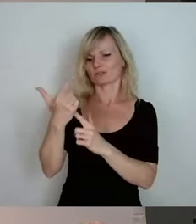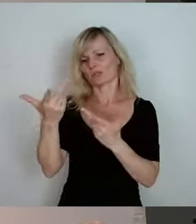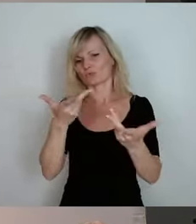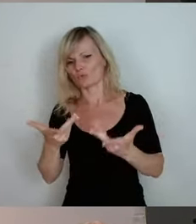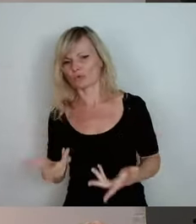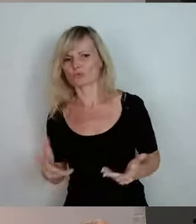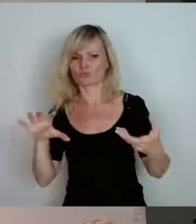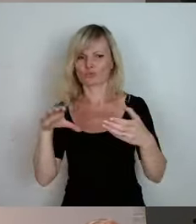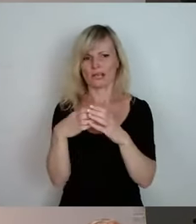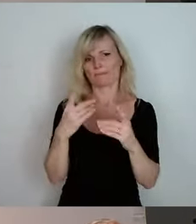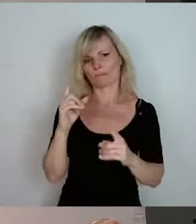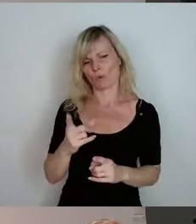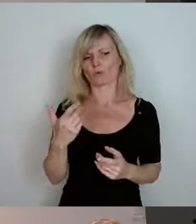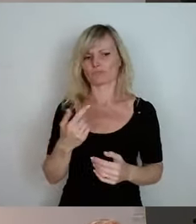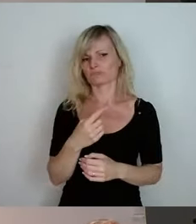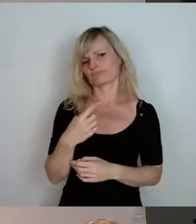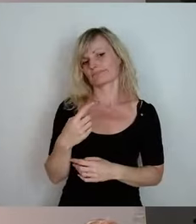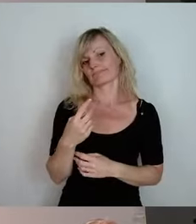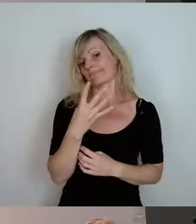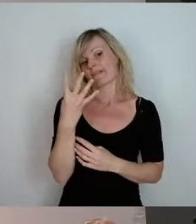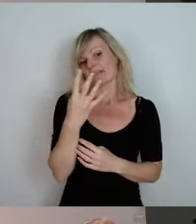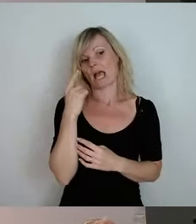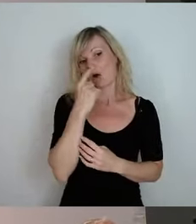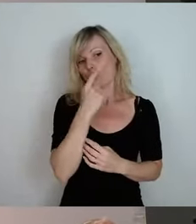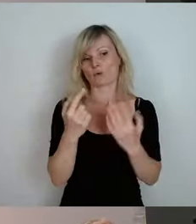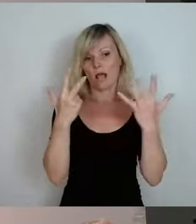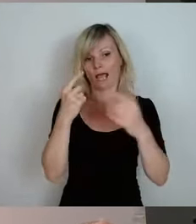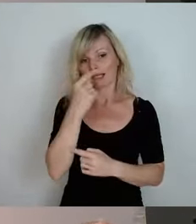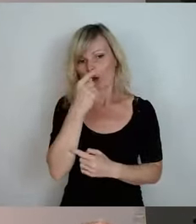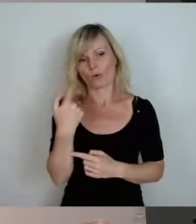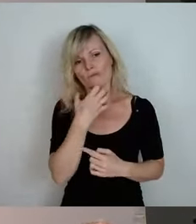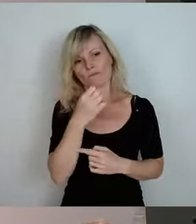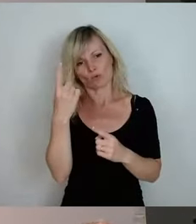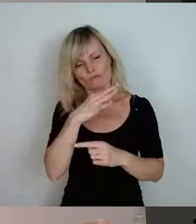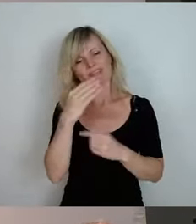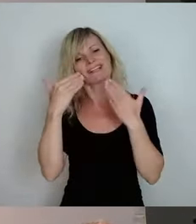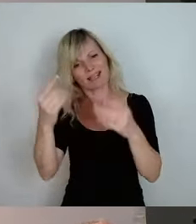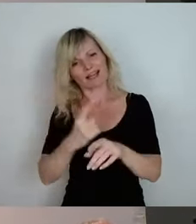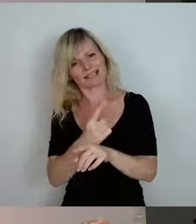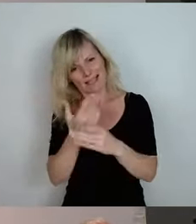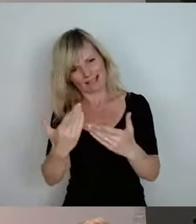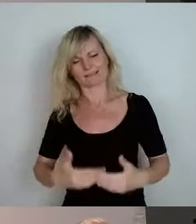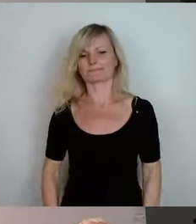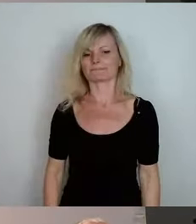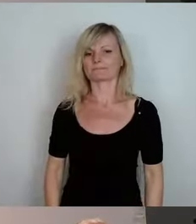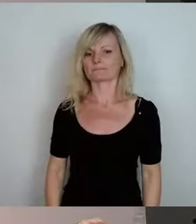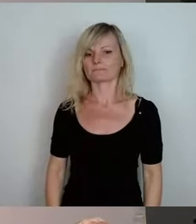so unter vier Augen oder unter acht Augen zu führen, wie Sie wollen. Vielen Dank für die Zeit. Vielen